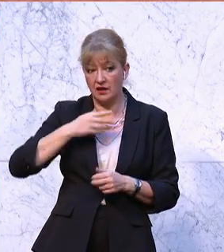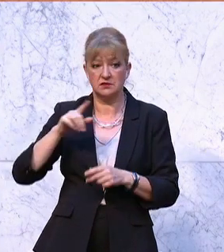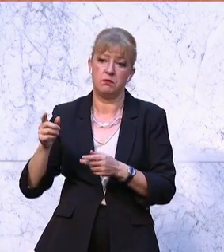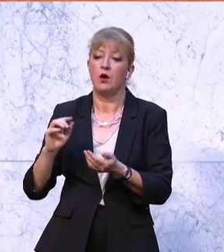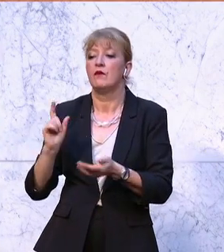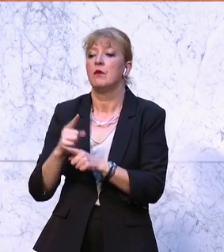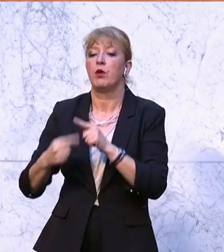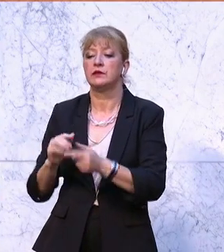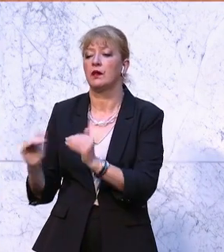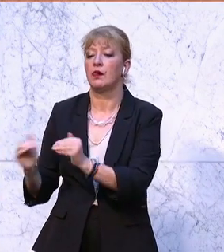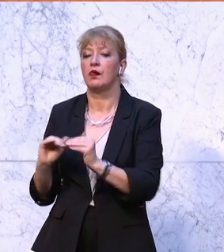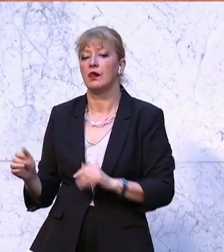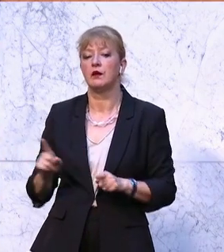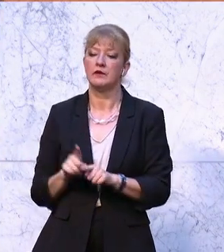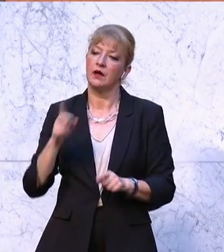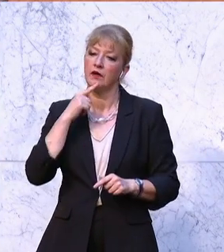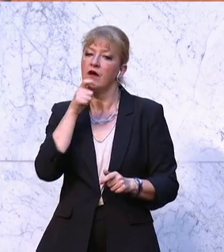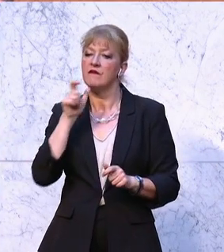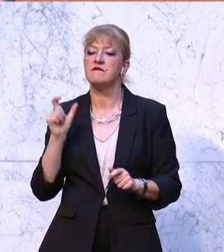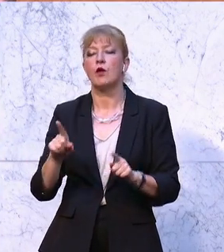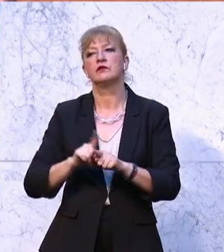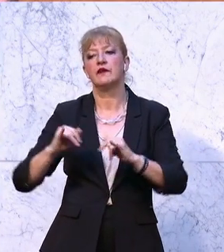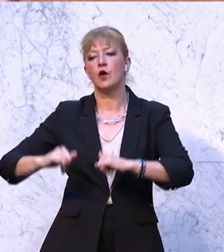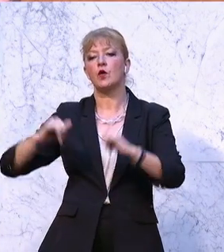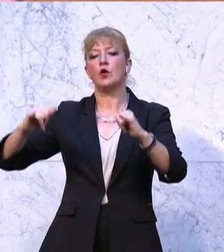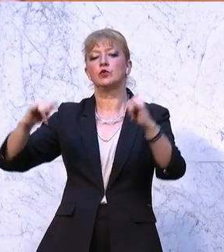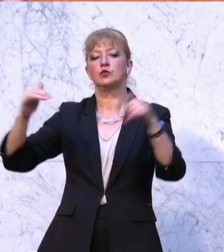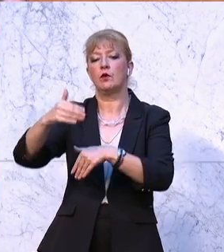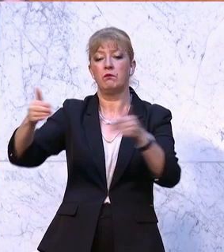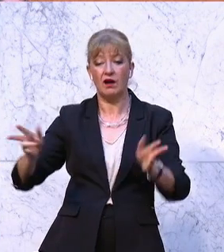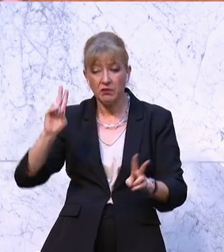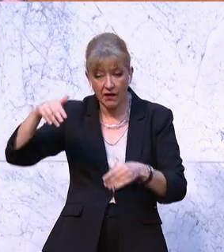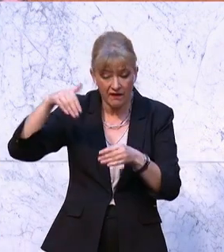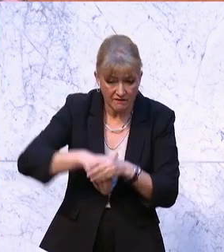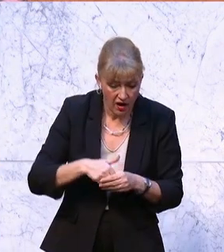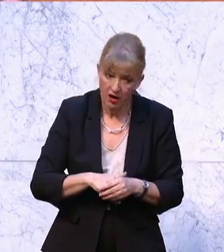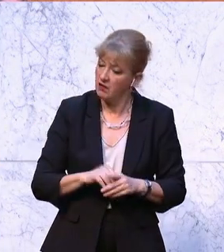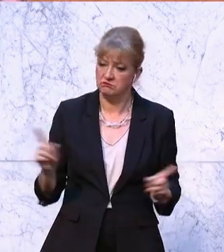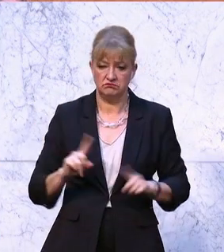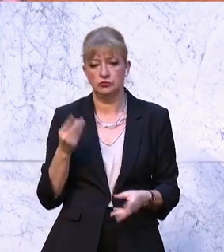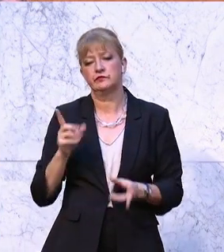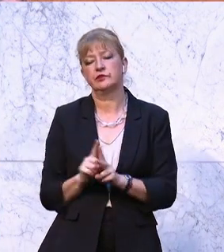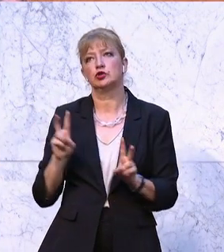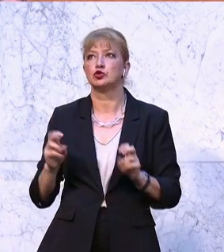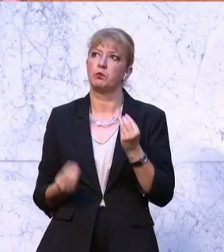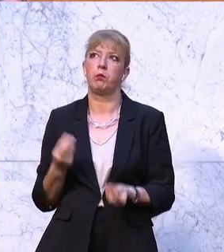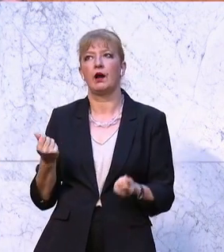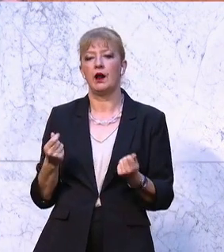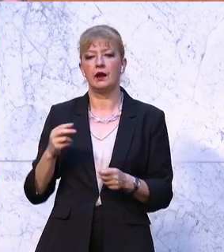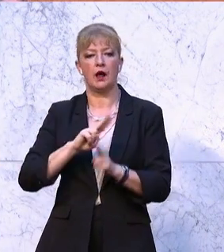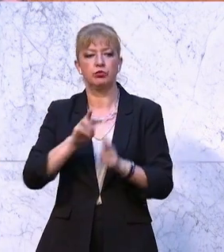als sogenanntes Konjunkturpaket. In Wahrheit ist es aber das Spielgeld des Bundeskanzlers und des